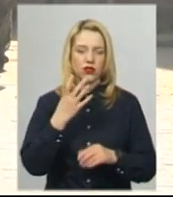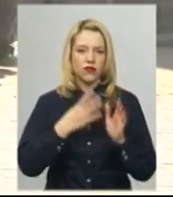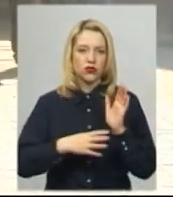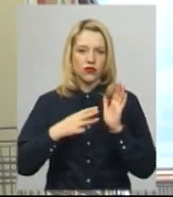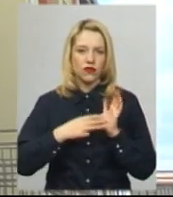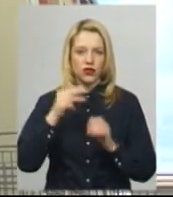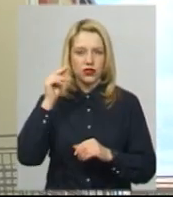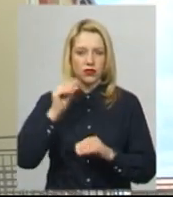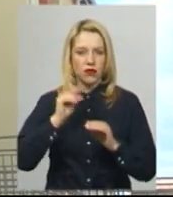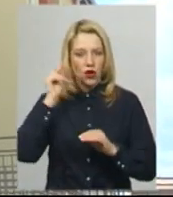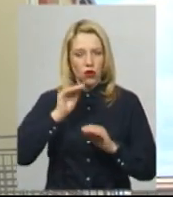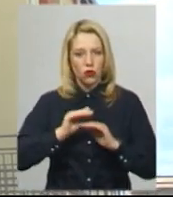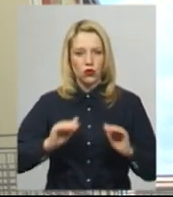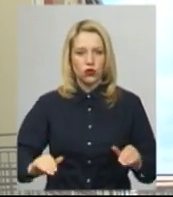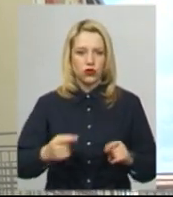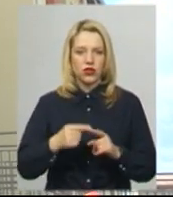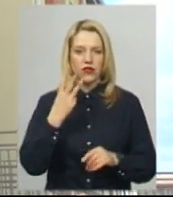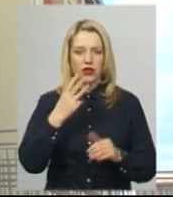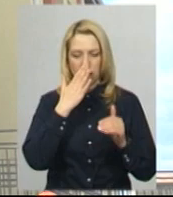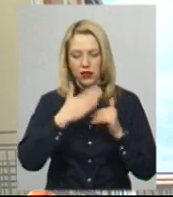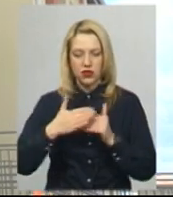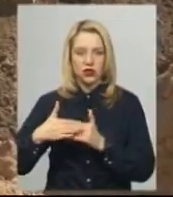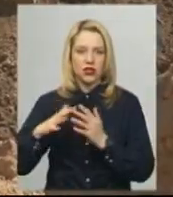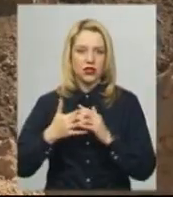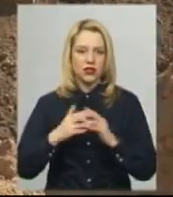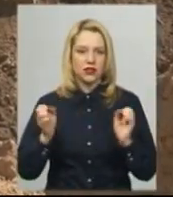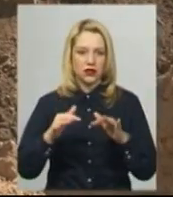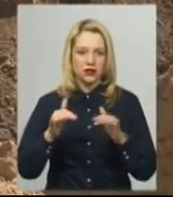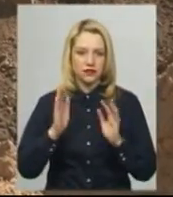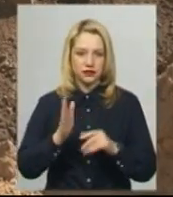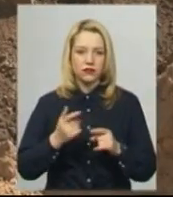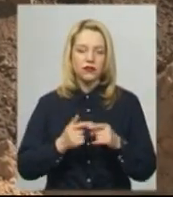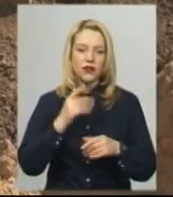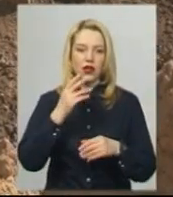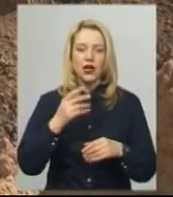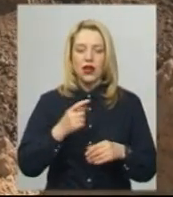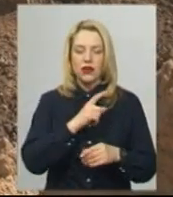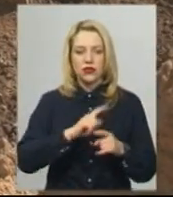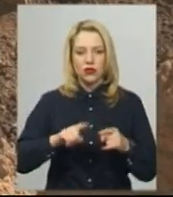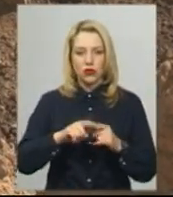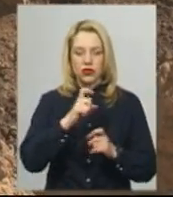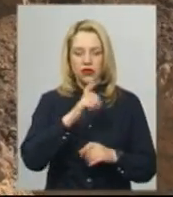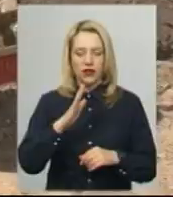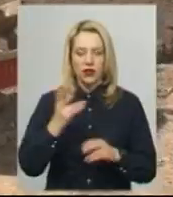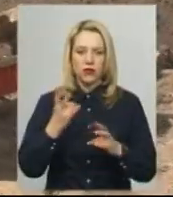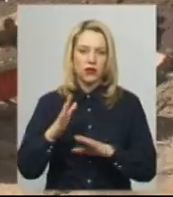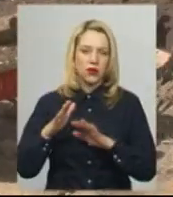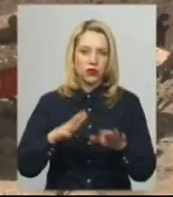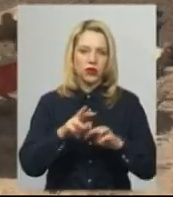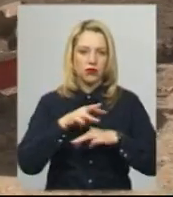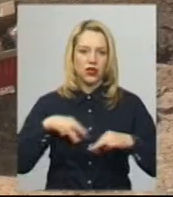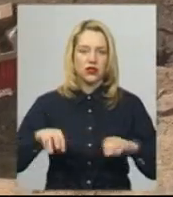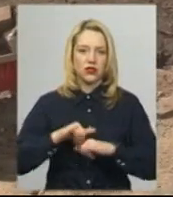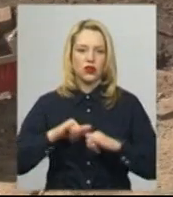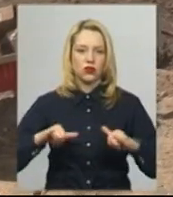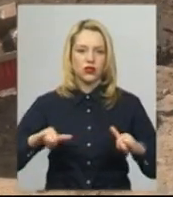Тут навчатимуться діти з Корчика та трьох ближніх сіл. У будівельників показовий робочий день з хвилини на хвилину в Корчик Шепетівського району має прибути міністр розвитку